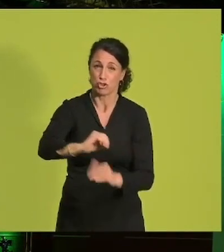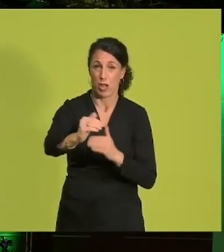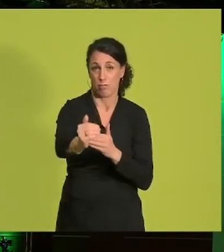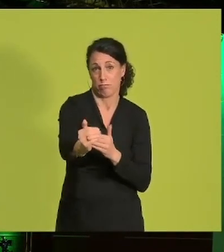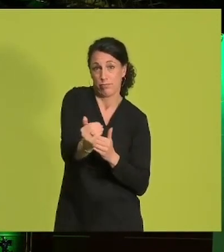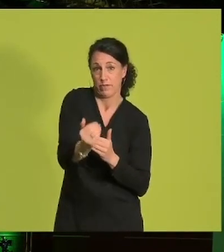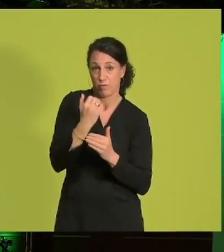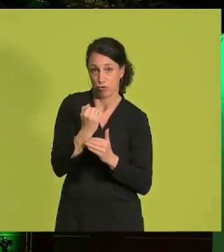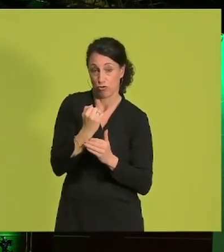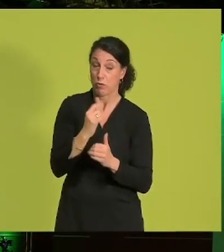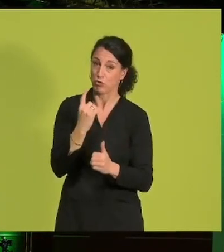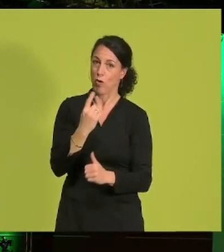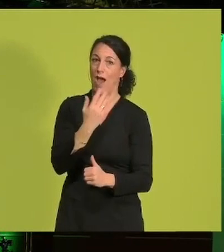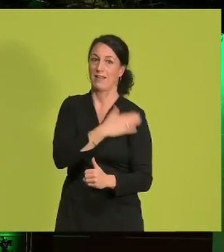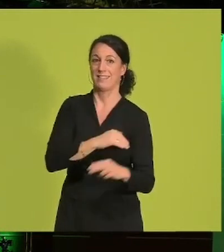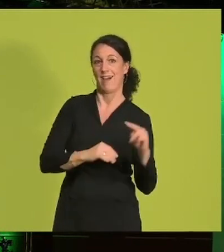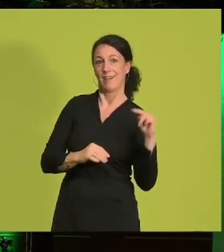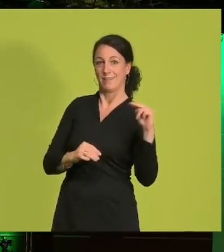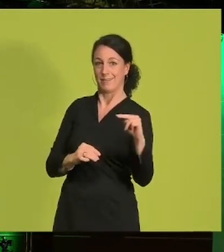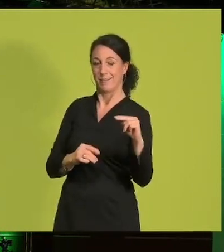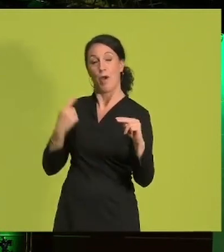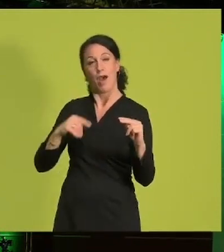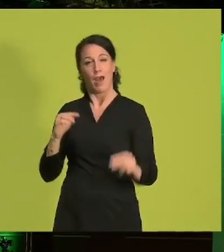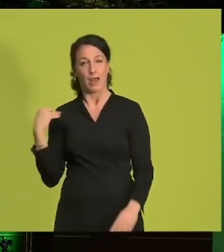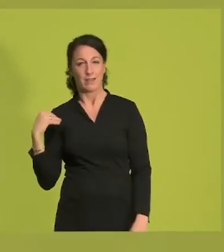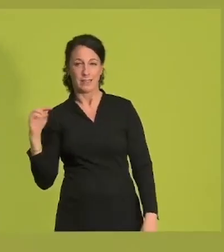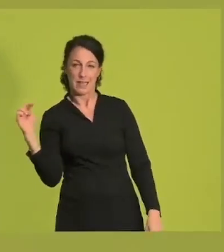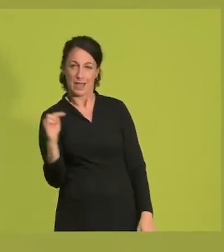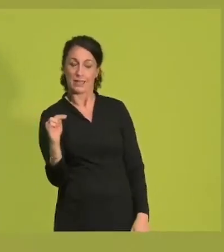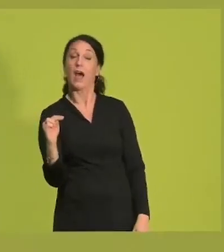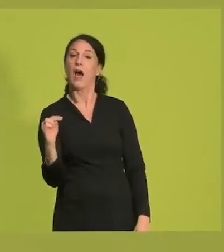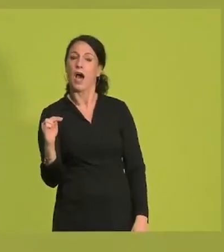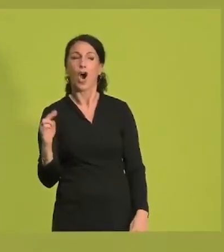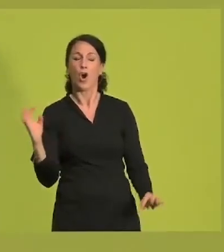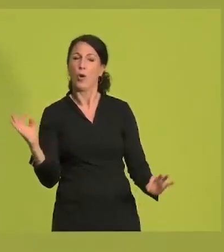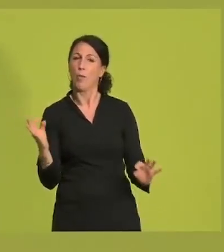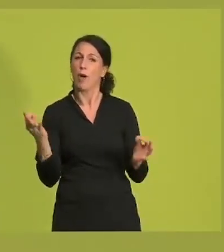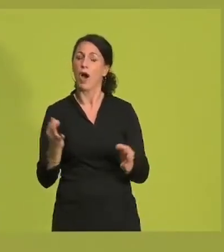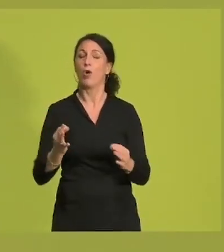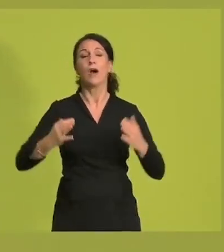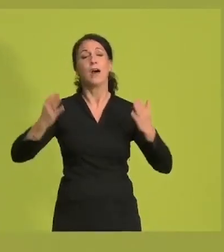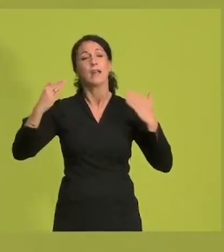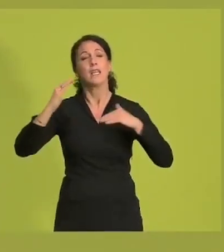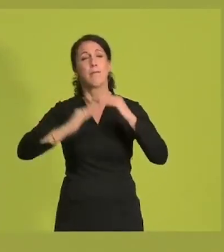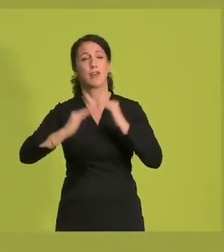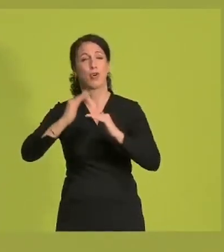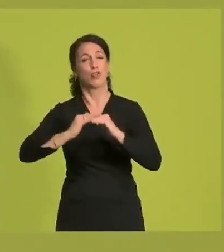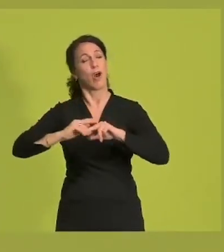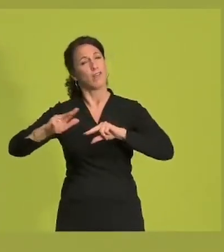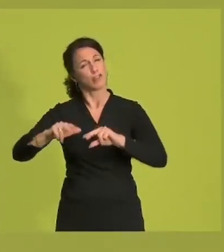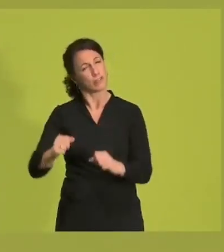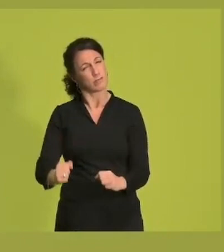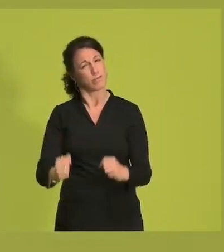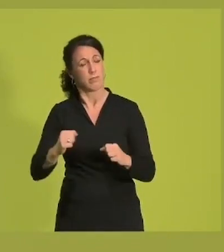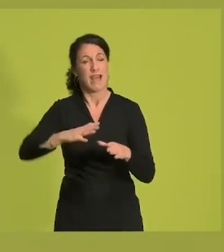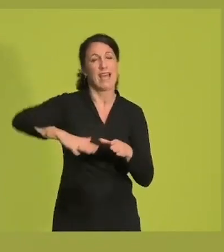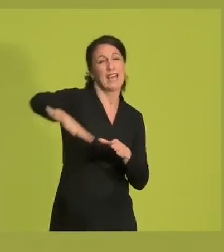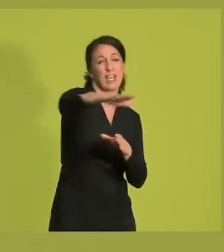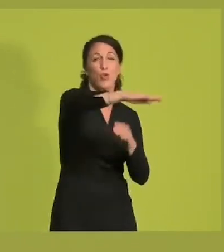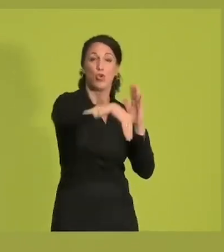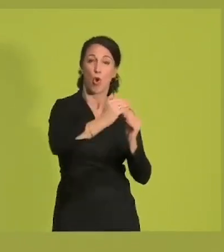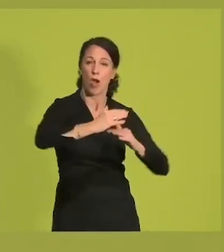Seite der Medaille. Die andere Seite ist der Aufbau einer lebenswerten, klimaneutralen und wirtschaftlich starken Region.